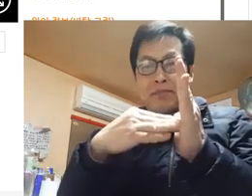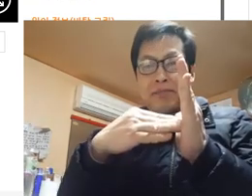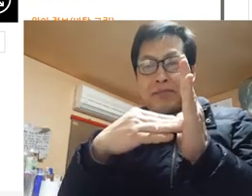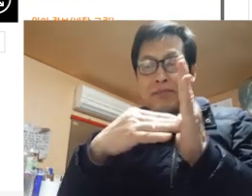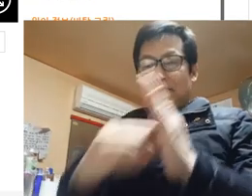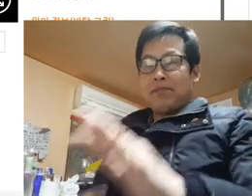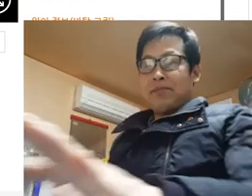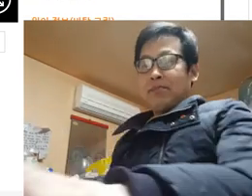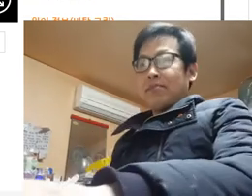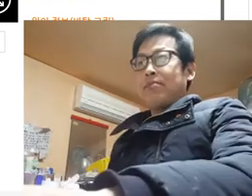아 아 아 RF 아 아